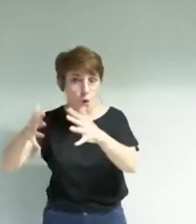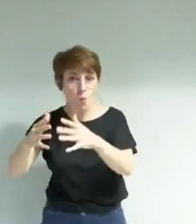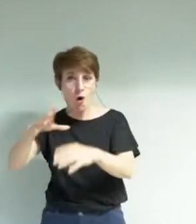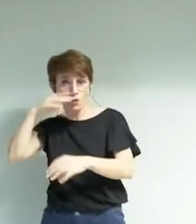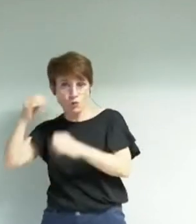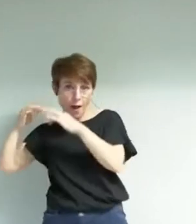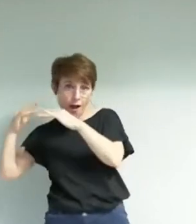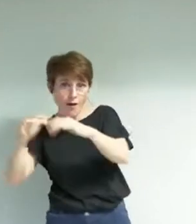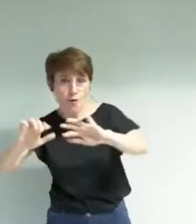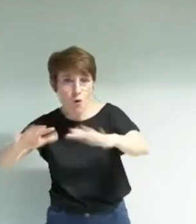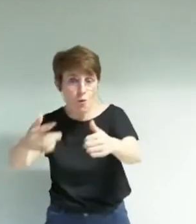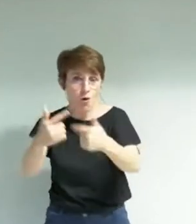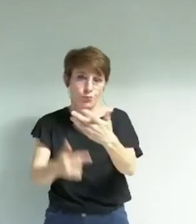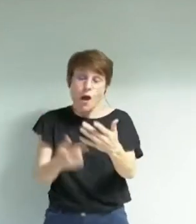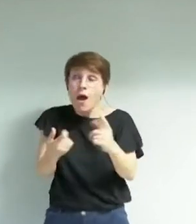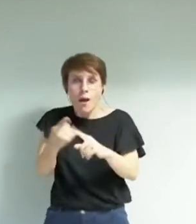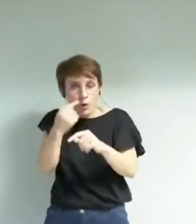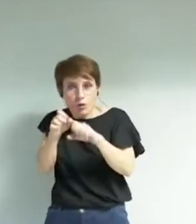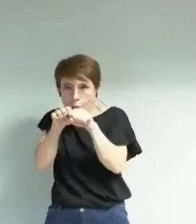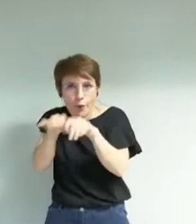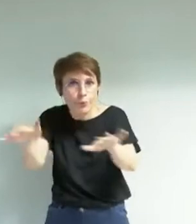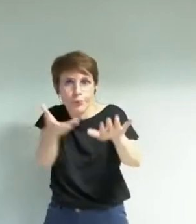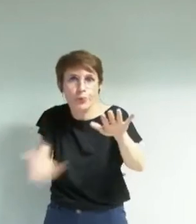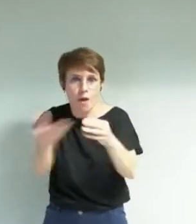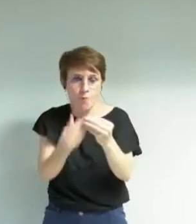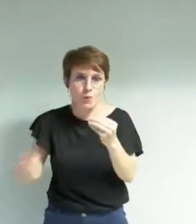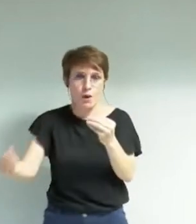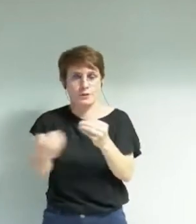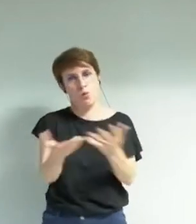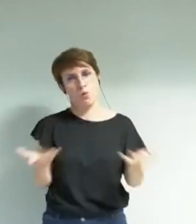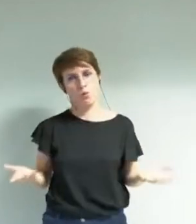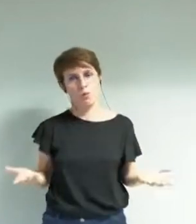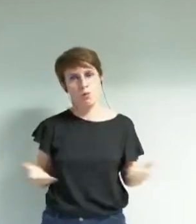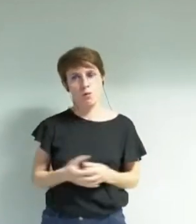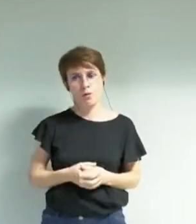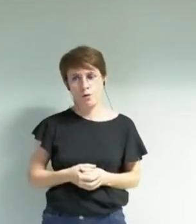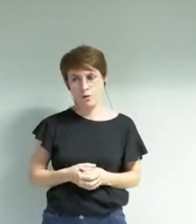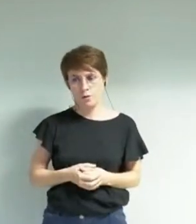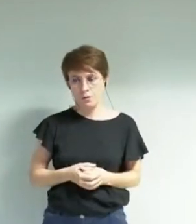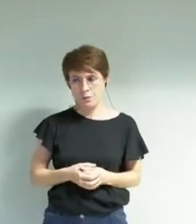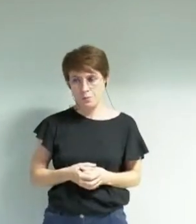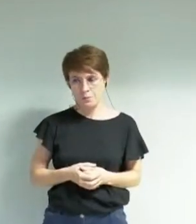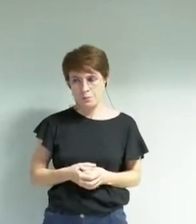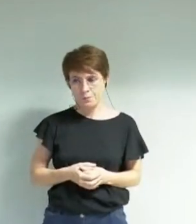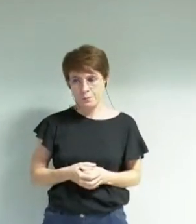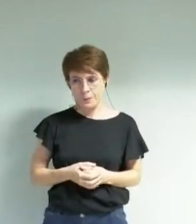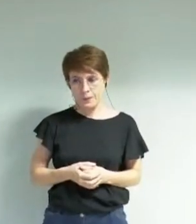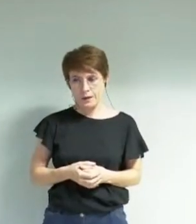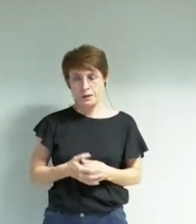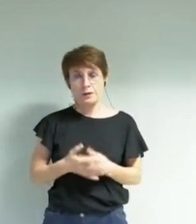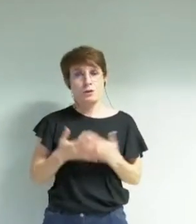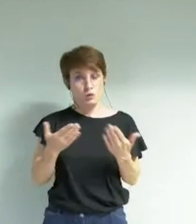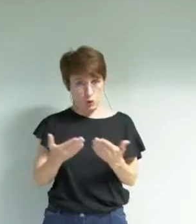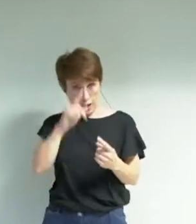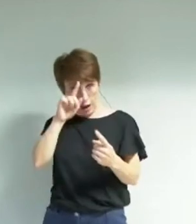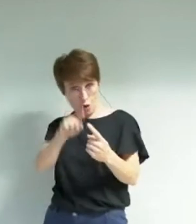population cette évolution elle se traduit ça a été dit dans sur la base de ce cap clair